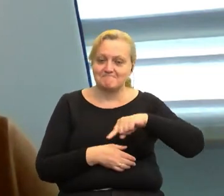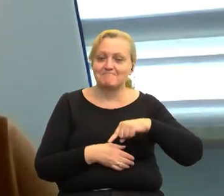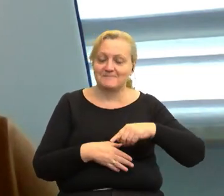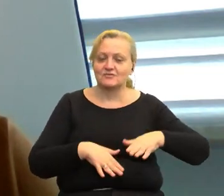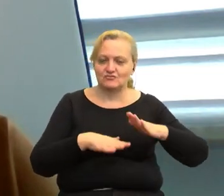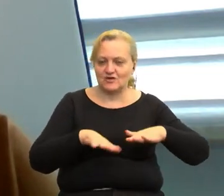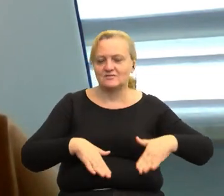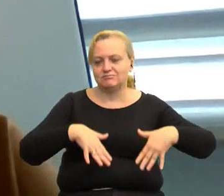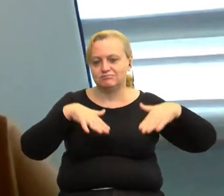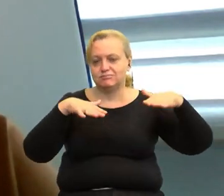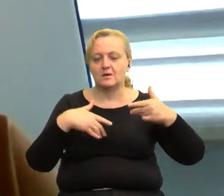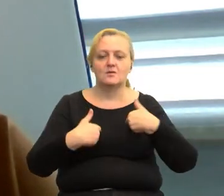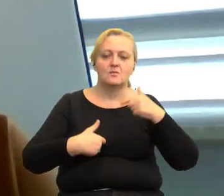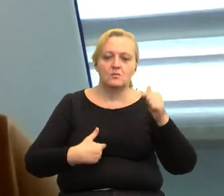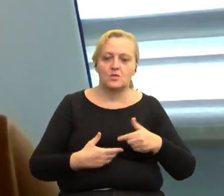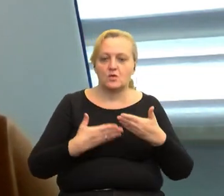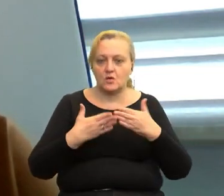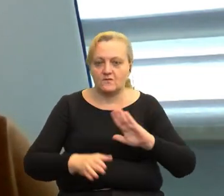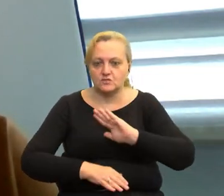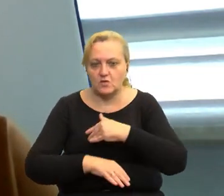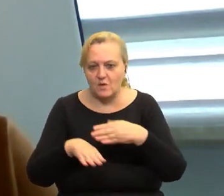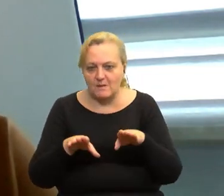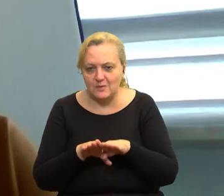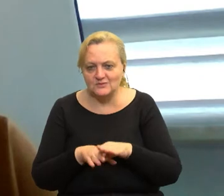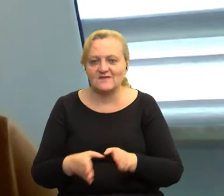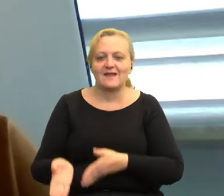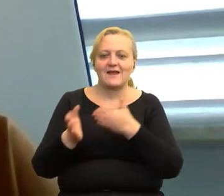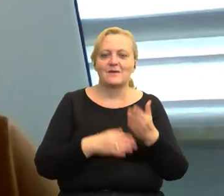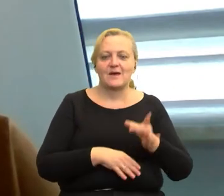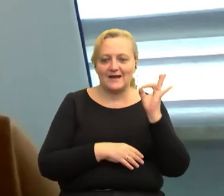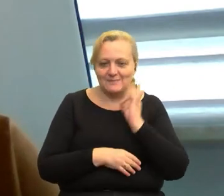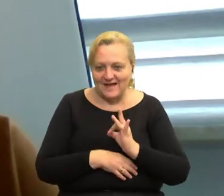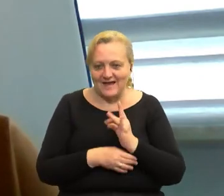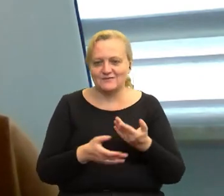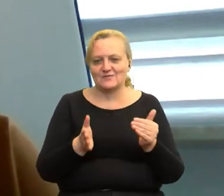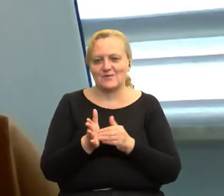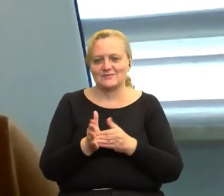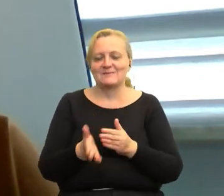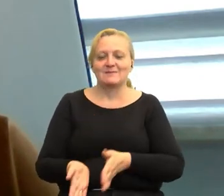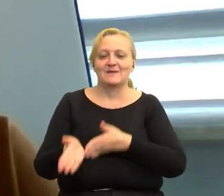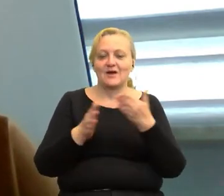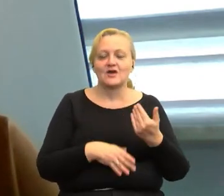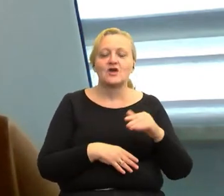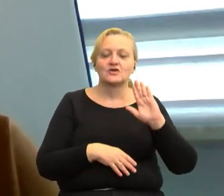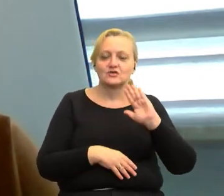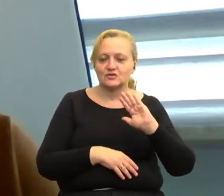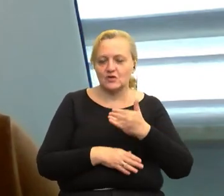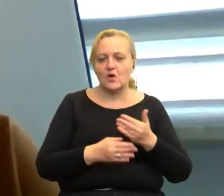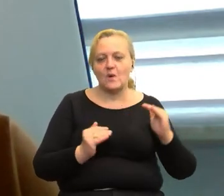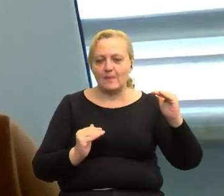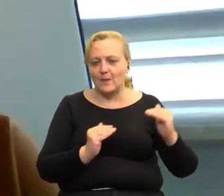rosną, była konieczność otworzenia szkoły podstawowej. Później powstało gimnazjum, szkoła przyspustająca do pracy.